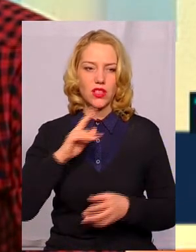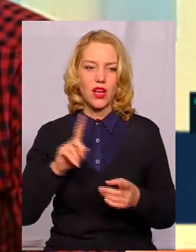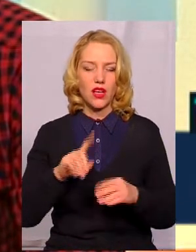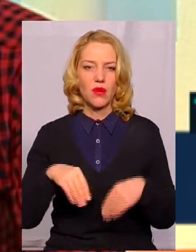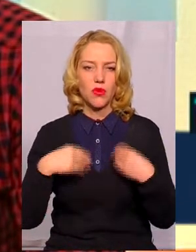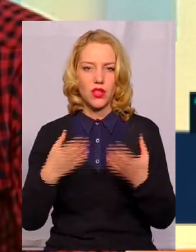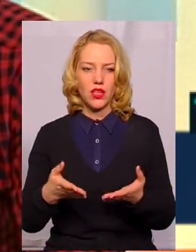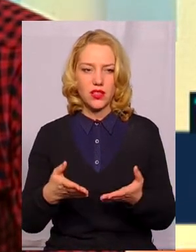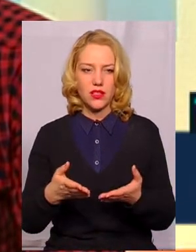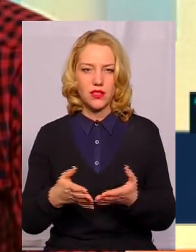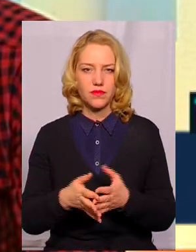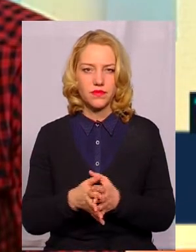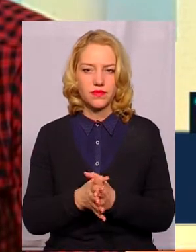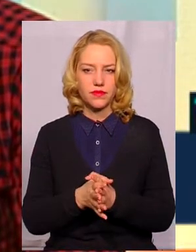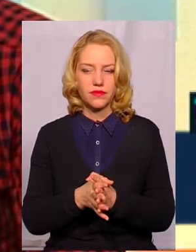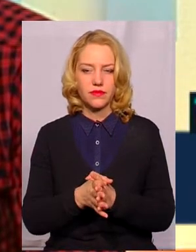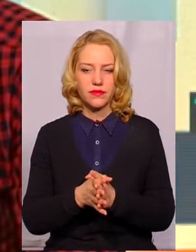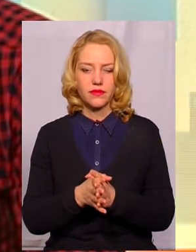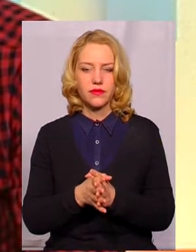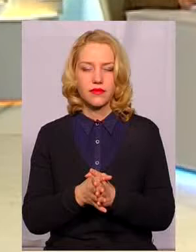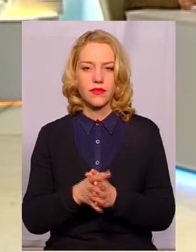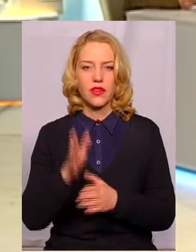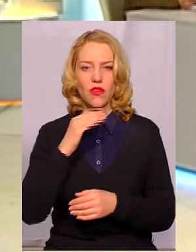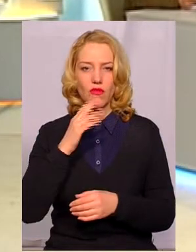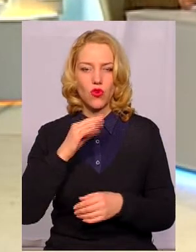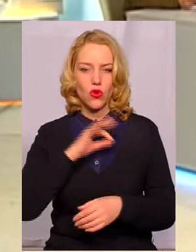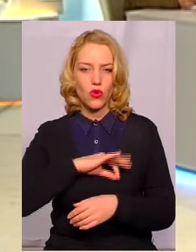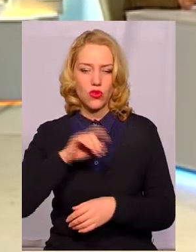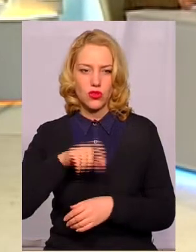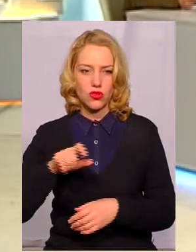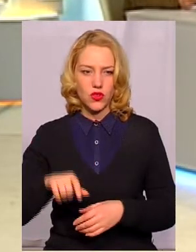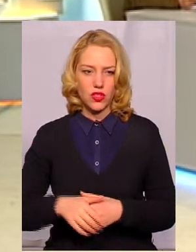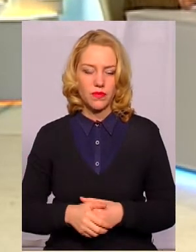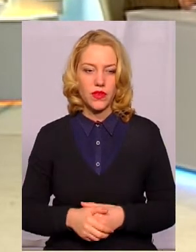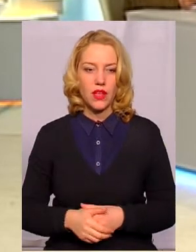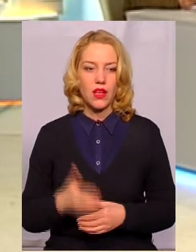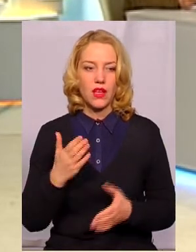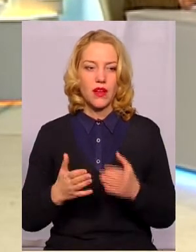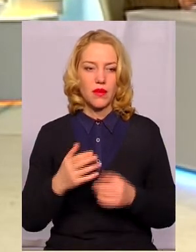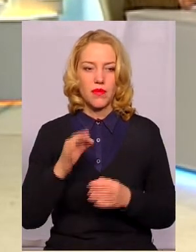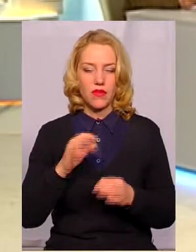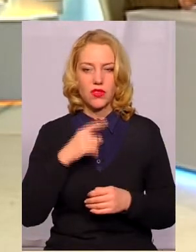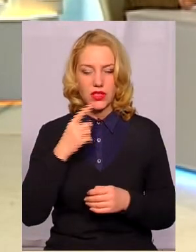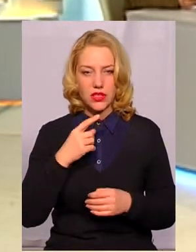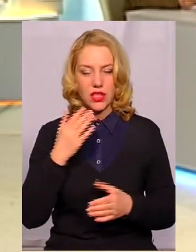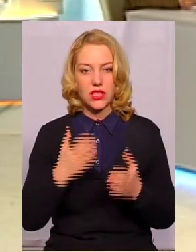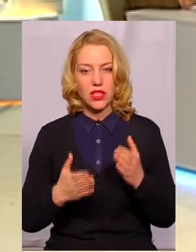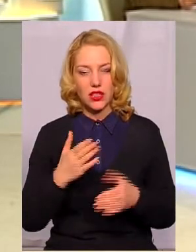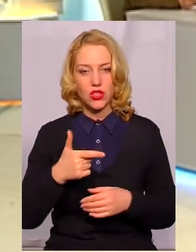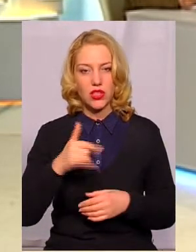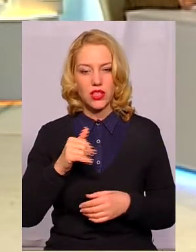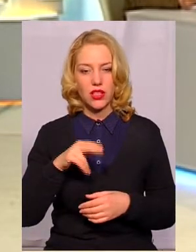яка подається водокористувачам. От пан Олексій правильно сказав, діло в тому, що